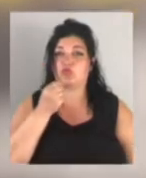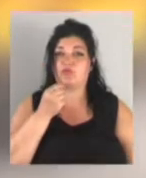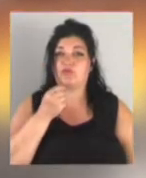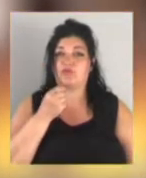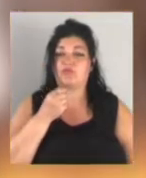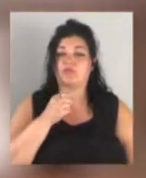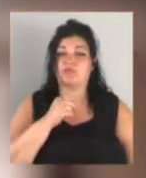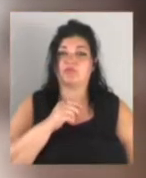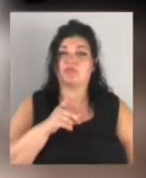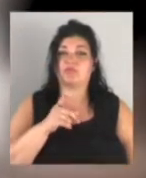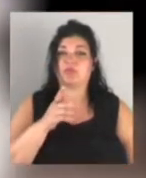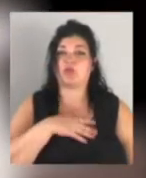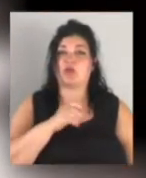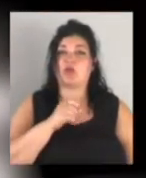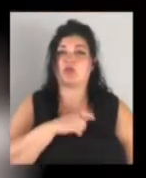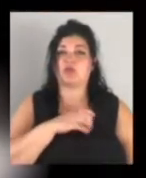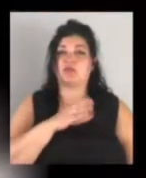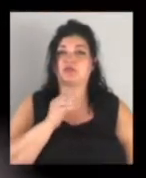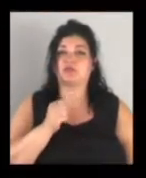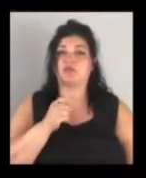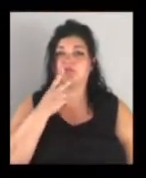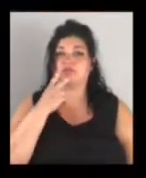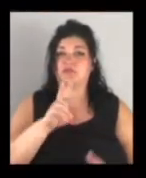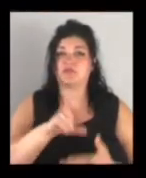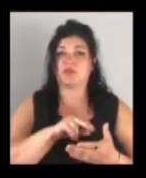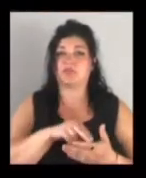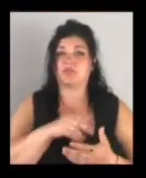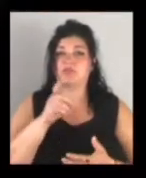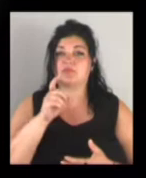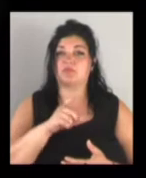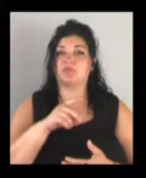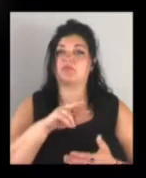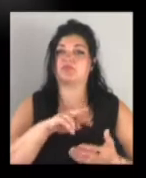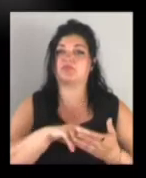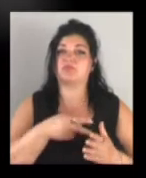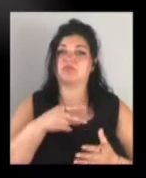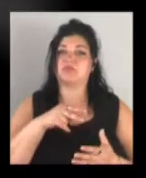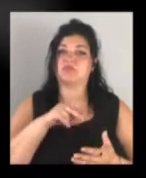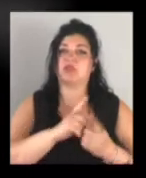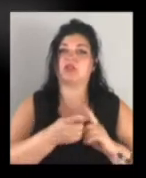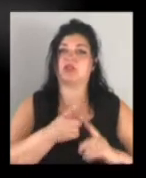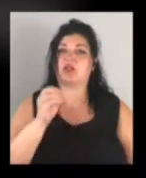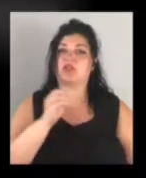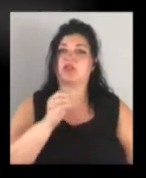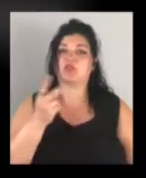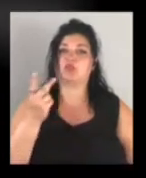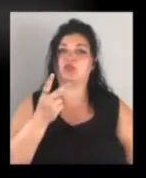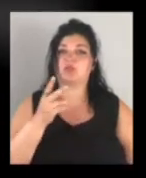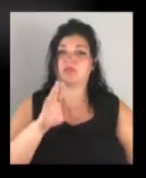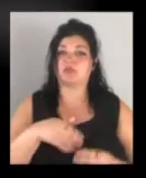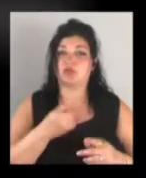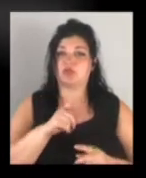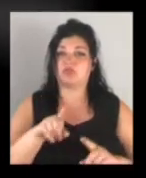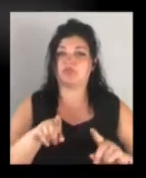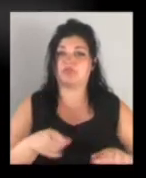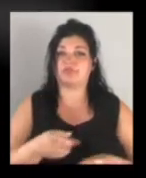спільноті «Моя Одеса». На записі видно, як чоловік має статуя Катерини ІІ, після чого його затримали правоохоронці. Про це